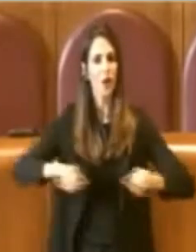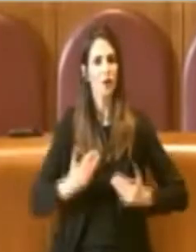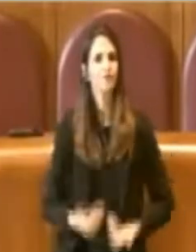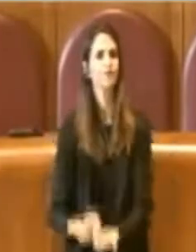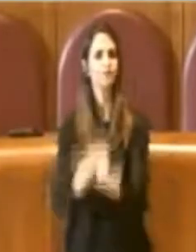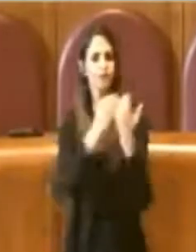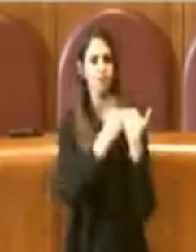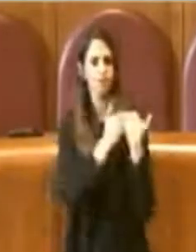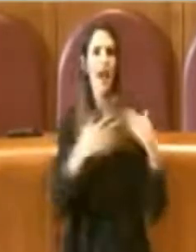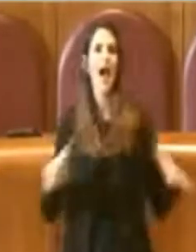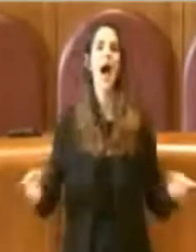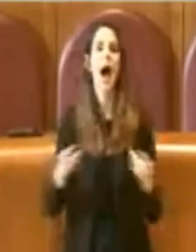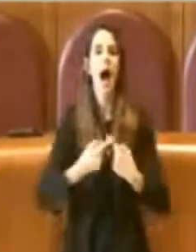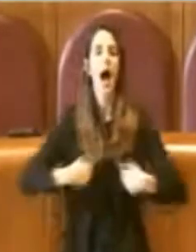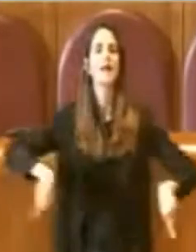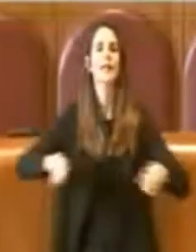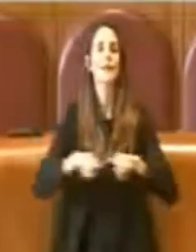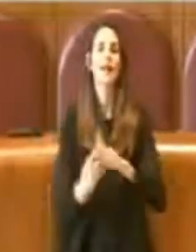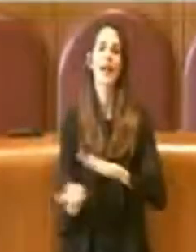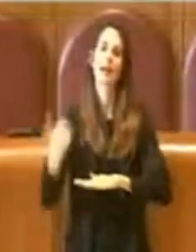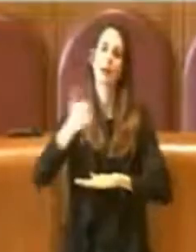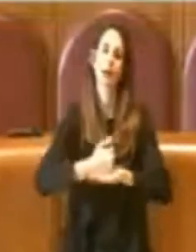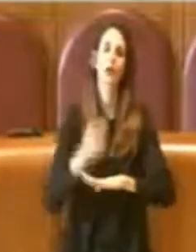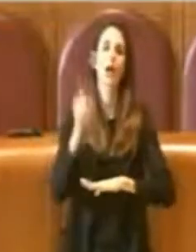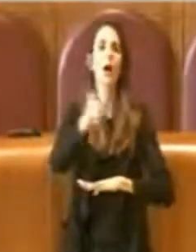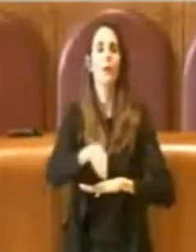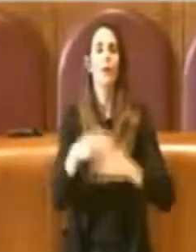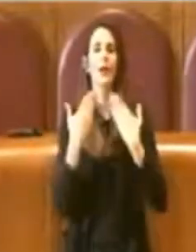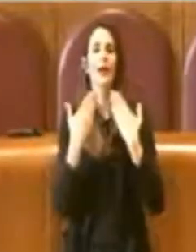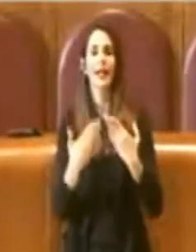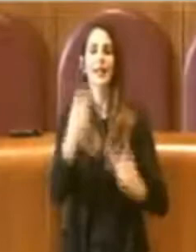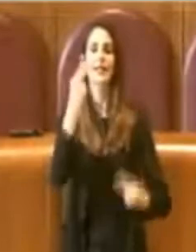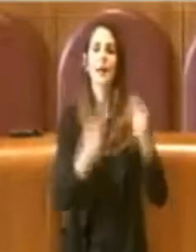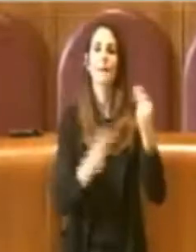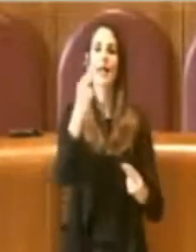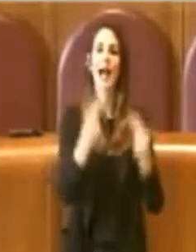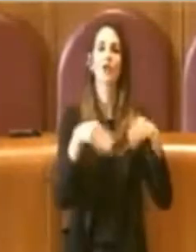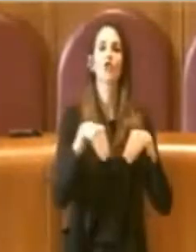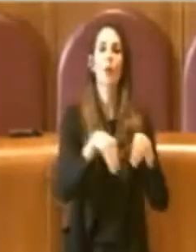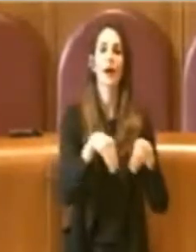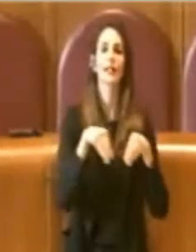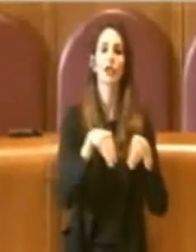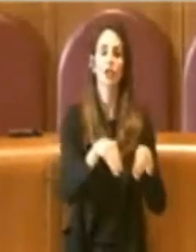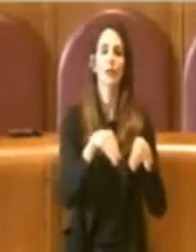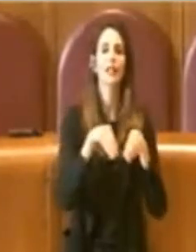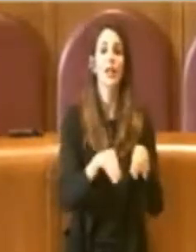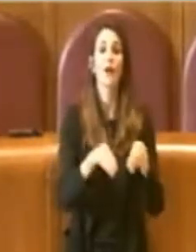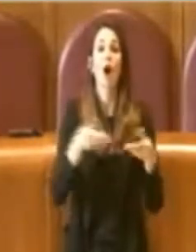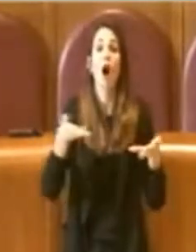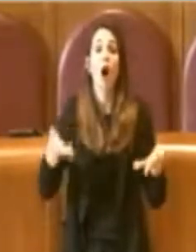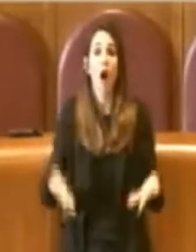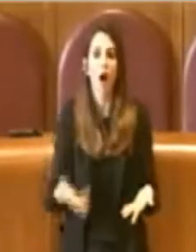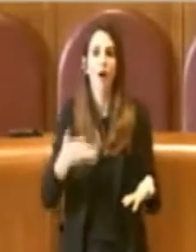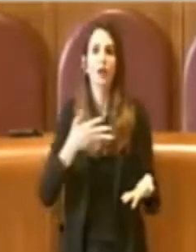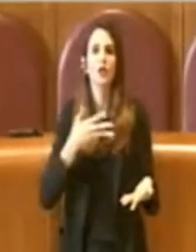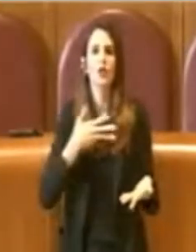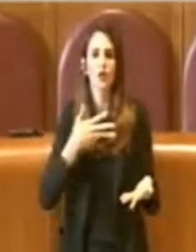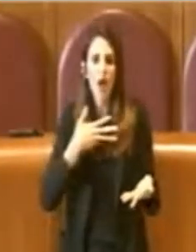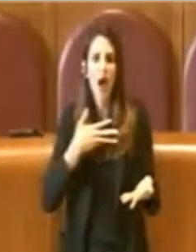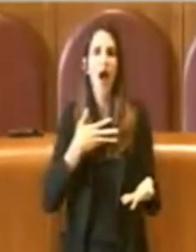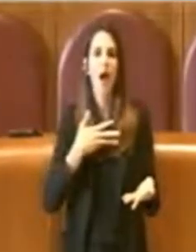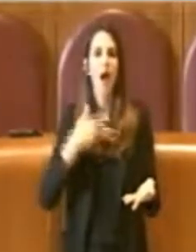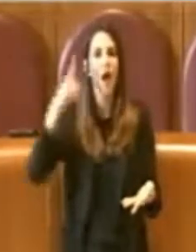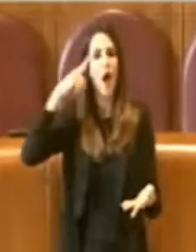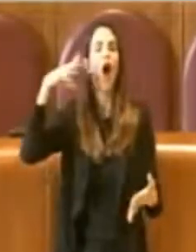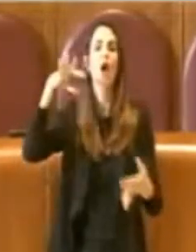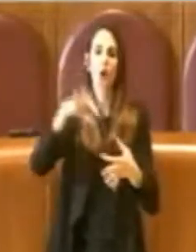'Assemblea Capitolina con il regolamento del bilancio partecipativo oggi trova una totale corrispondenza, già